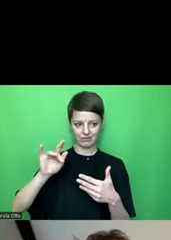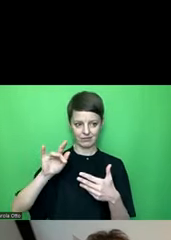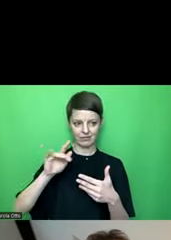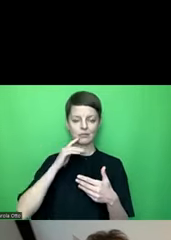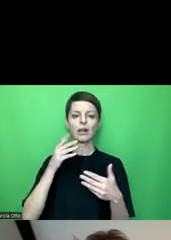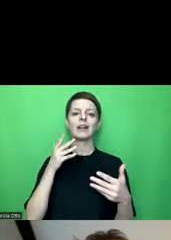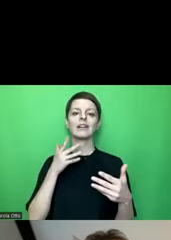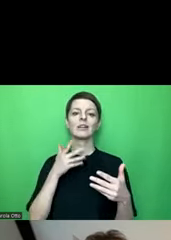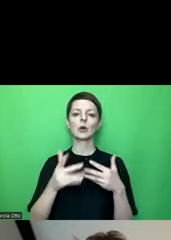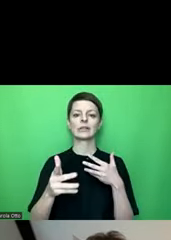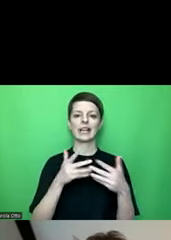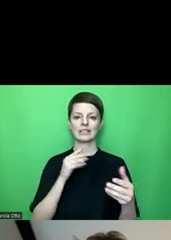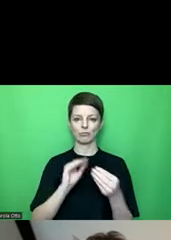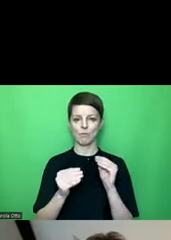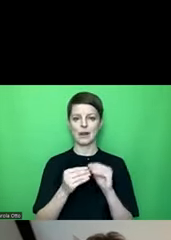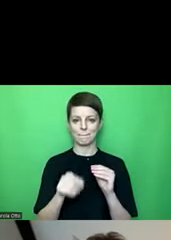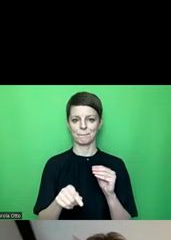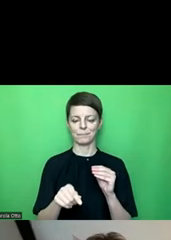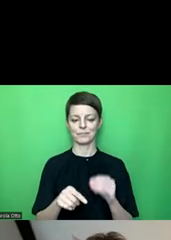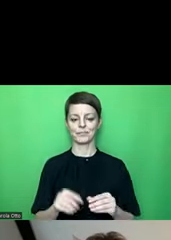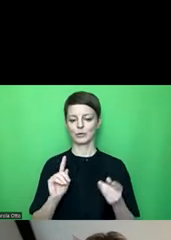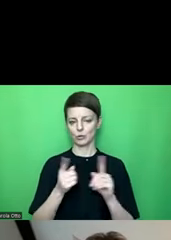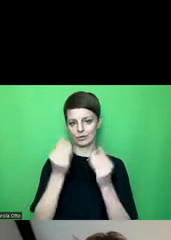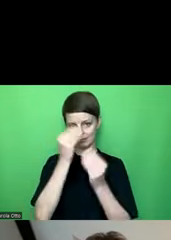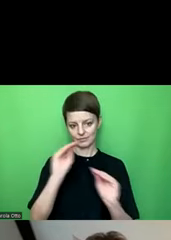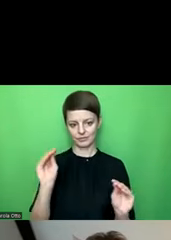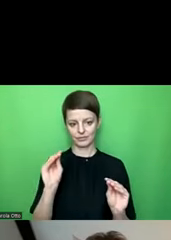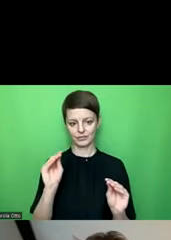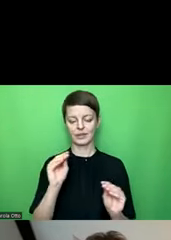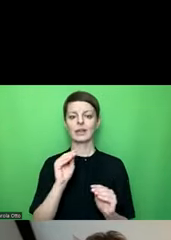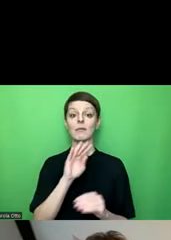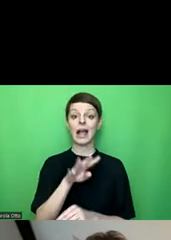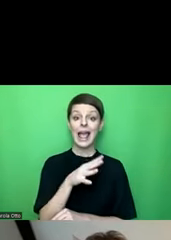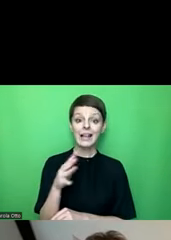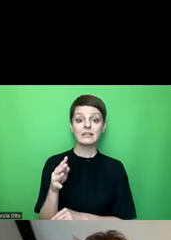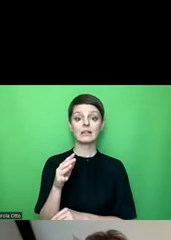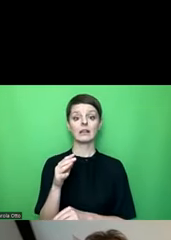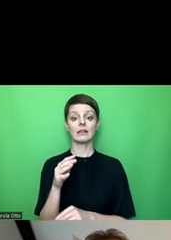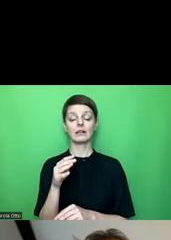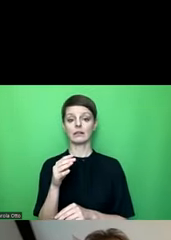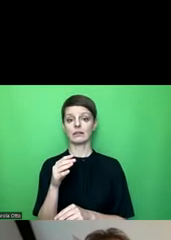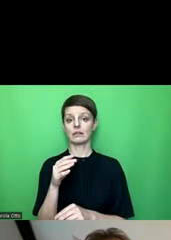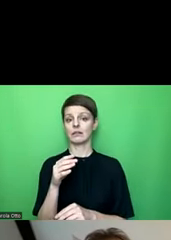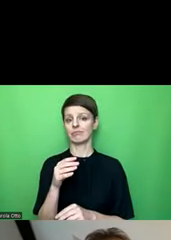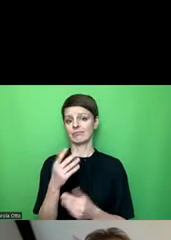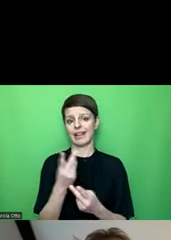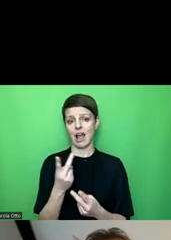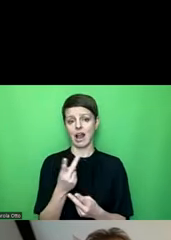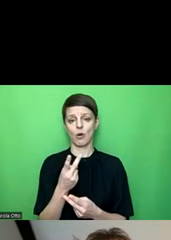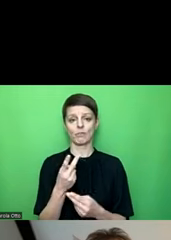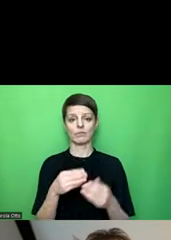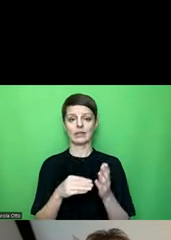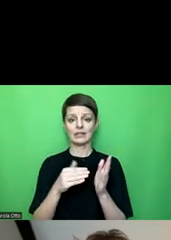Kontrastproblem eingehen. Bei ganz vielen Vorlagen in Excel, wenn es um Diagramme oder Tabellen geht, haben wir ein